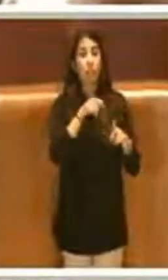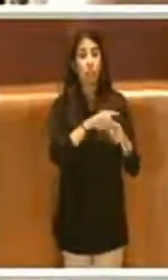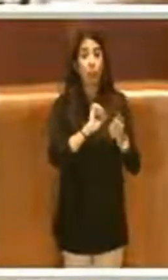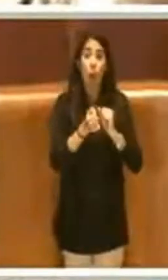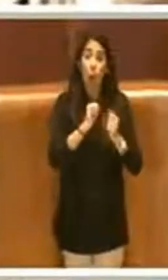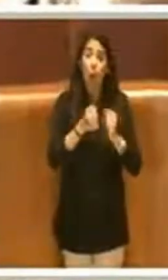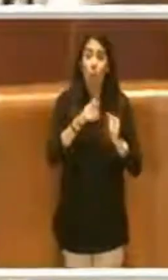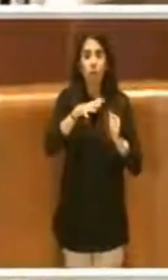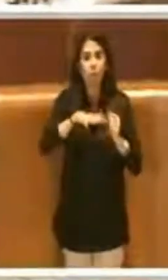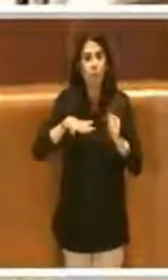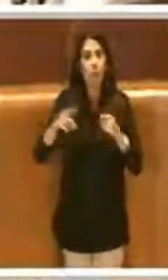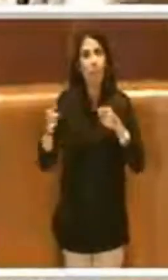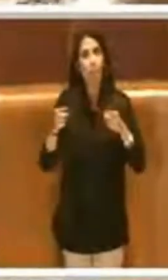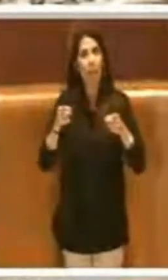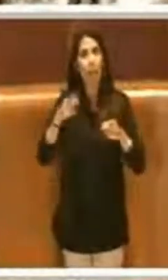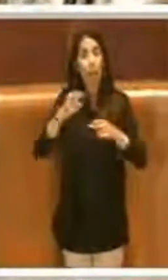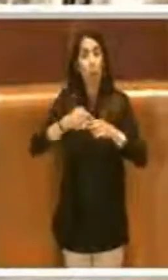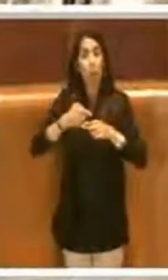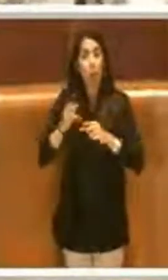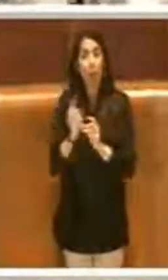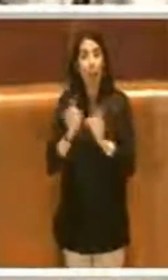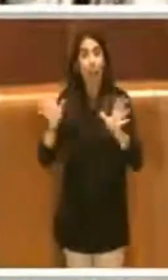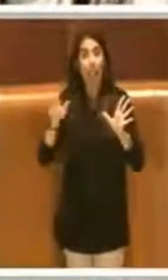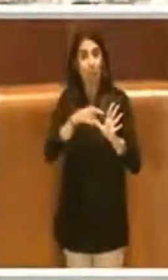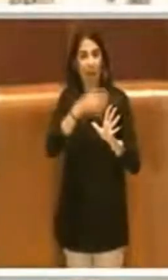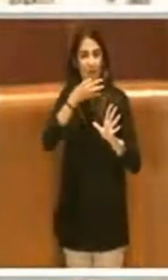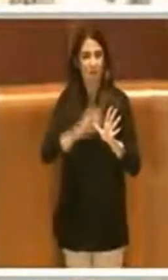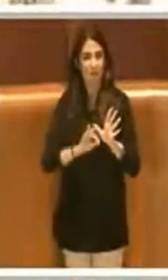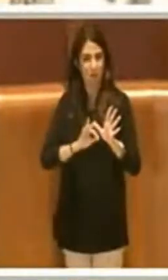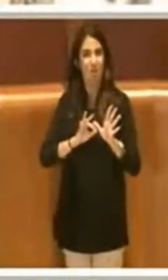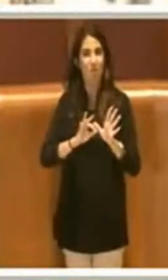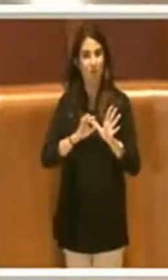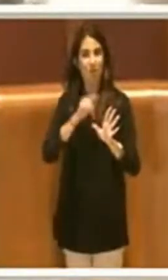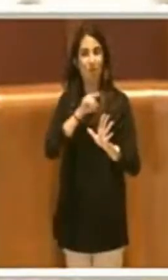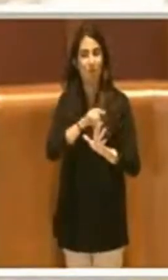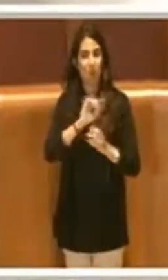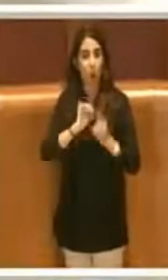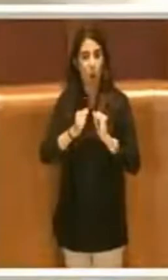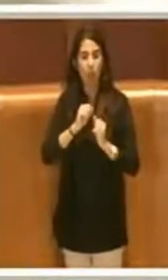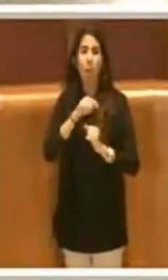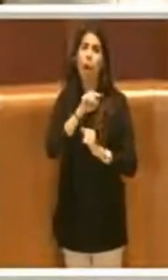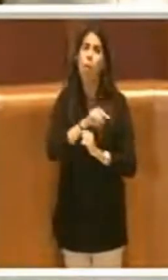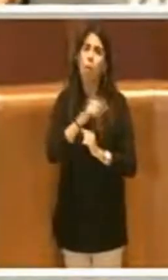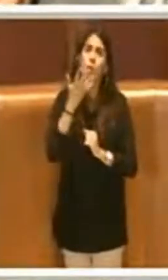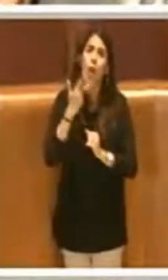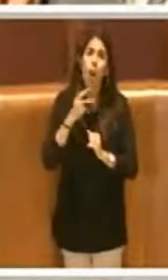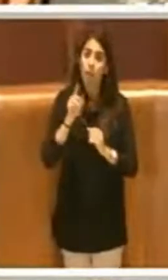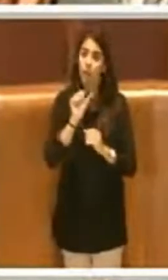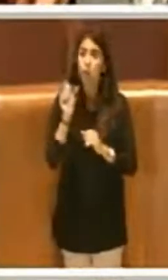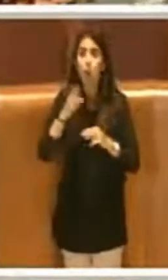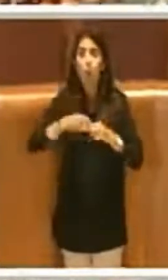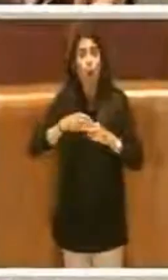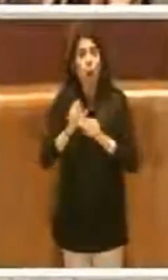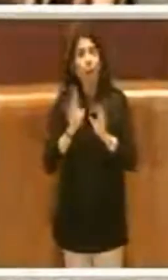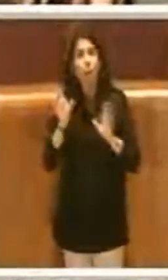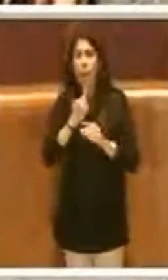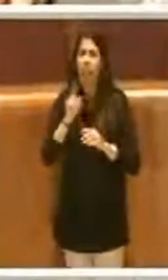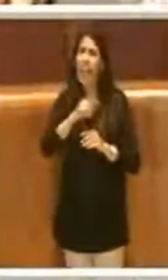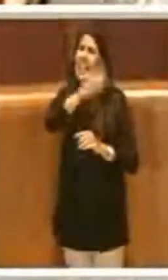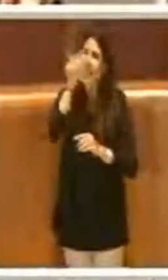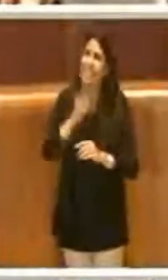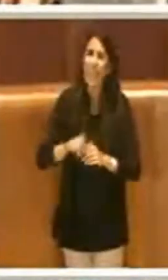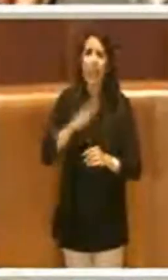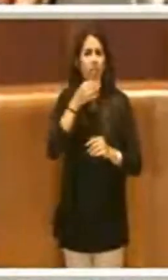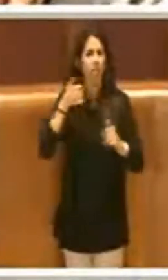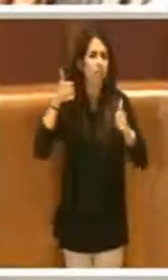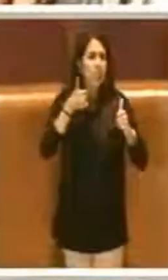contento del risultato ottenuto, lui voleva la libertà non solo per Roma, ma per tutta l'Italia, quindi seguì le truppe tedesche